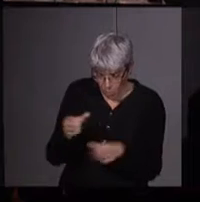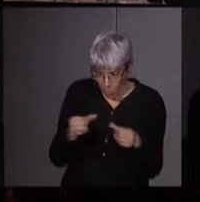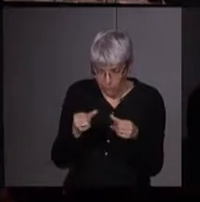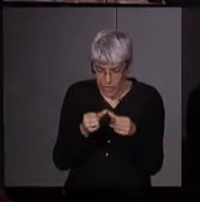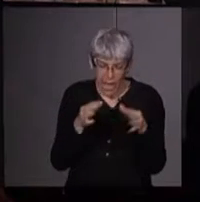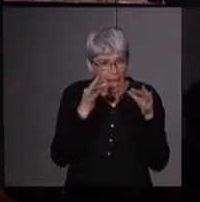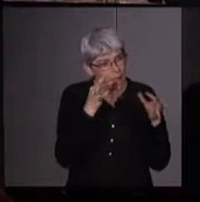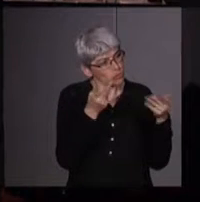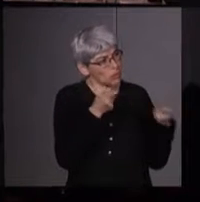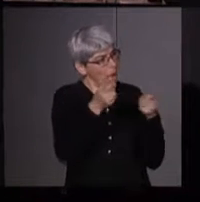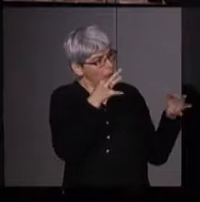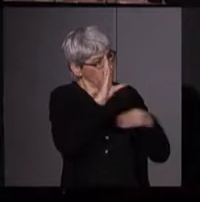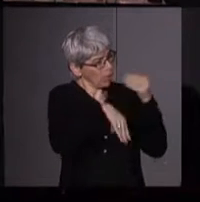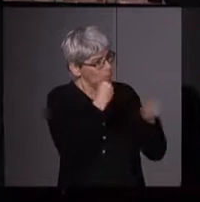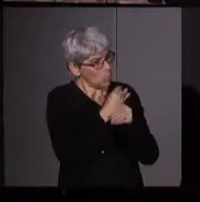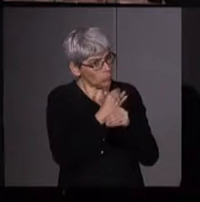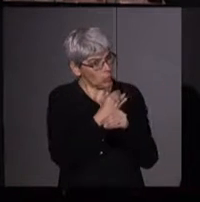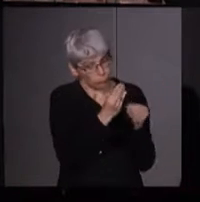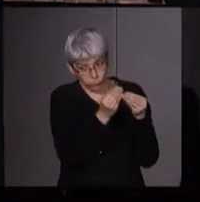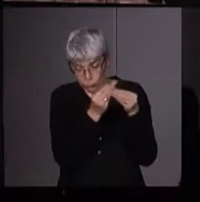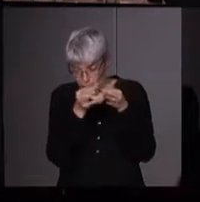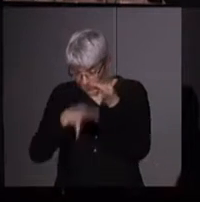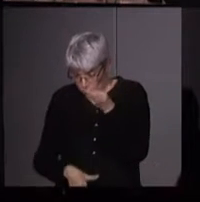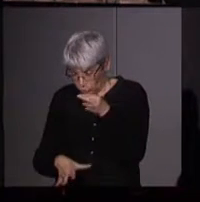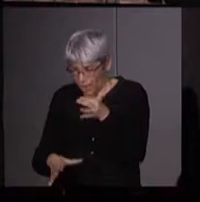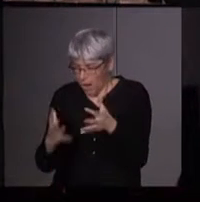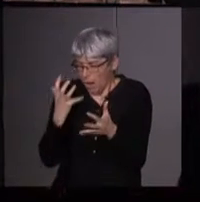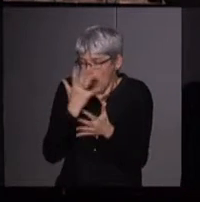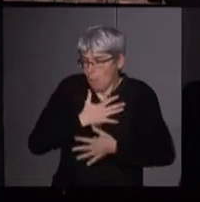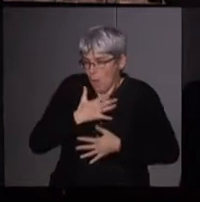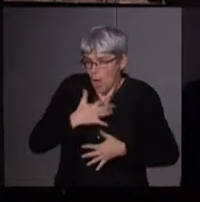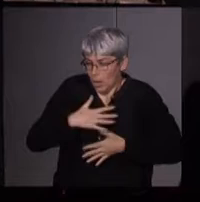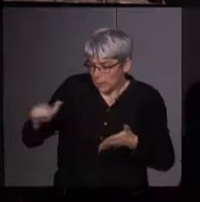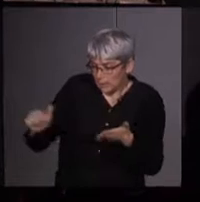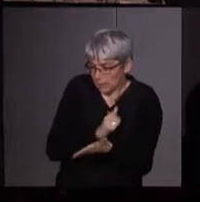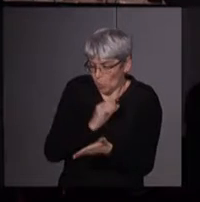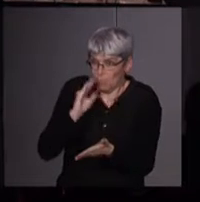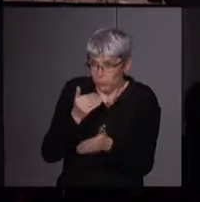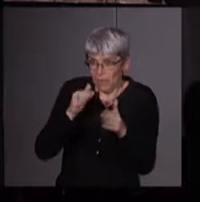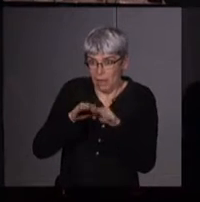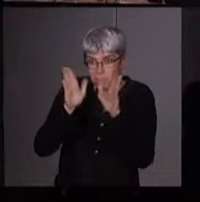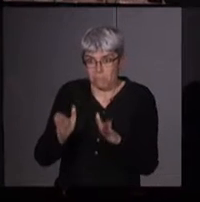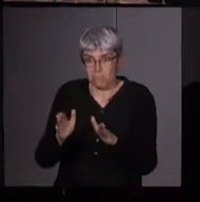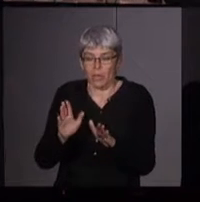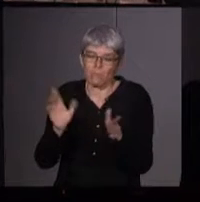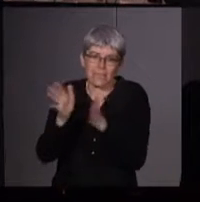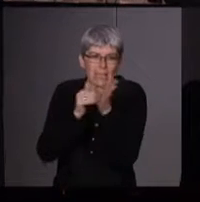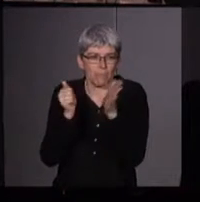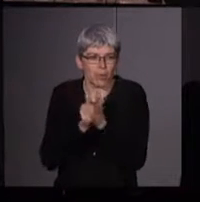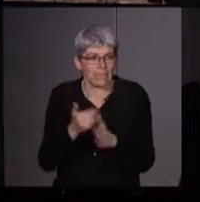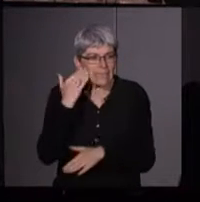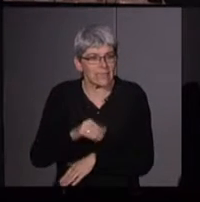affaires du monde, ne sème que terreur, destruction, ne sème que la mort. Alors, ça, nous le savons parce que